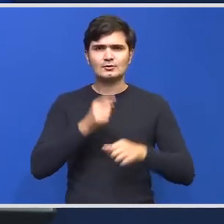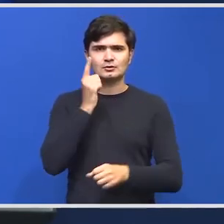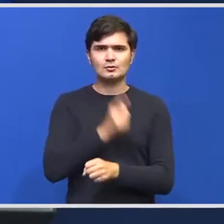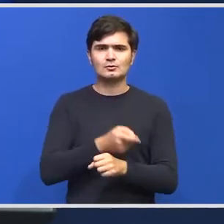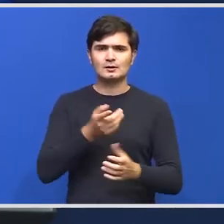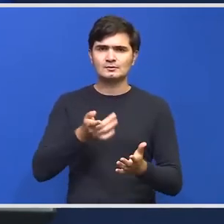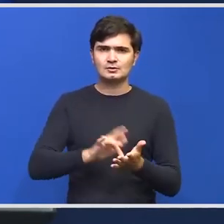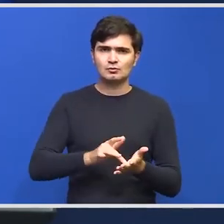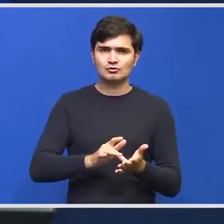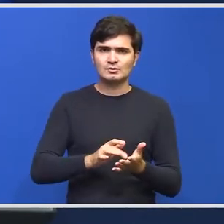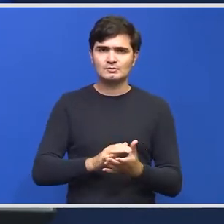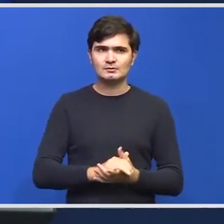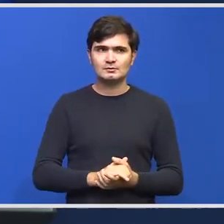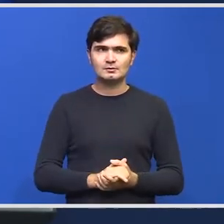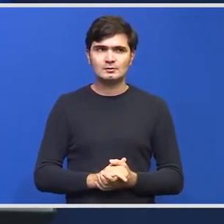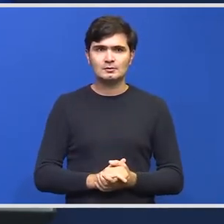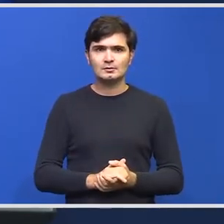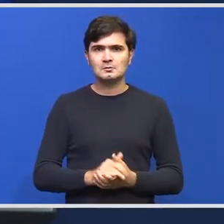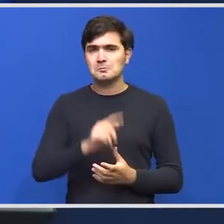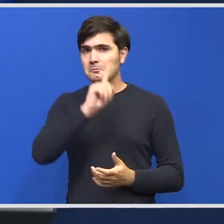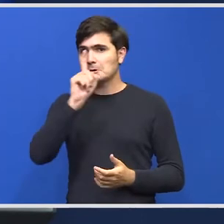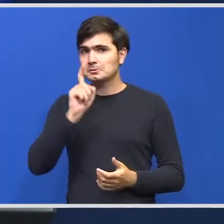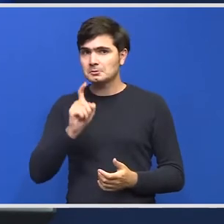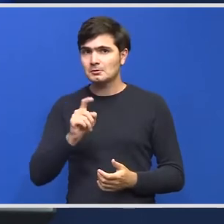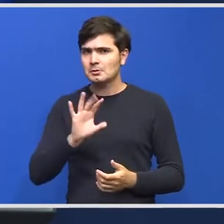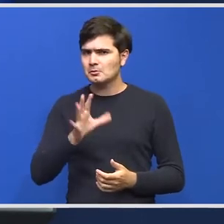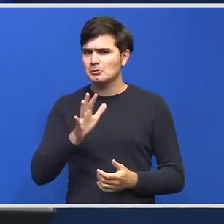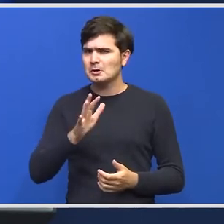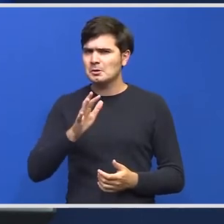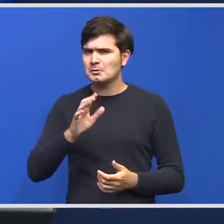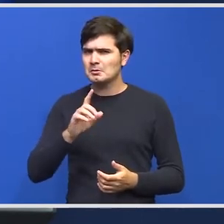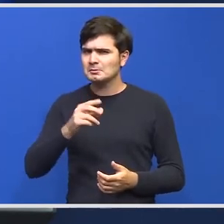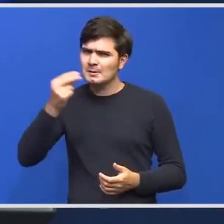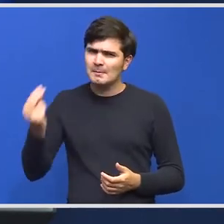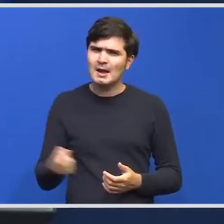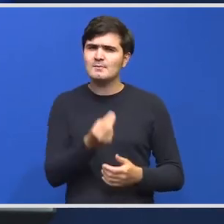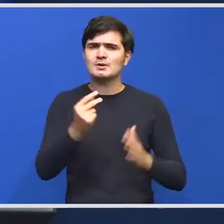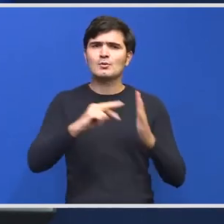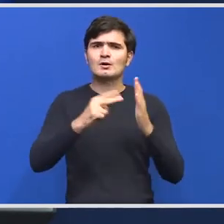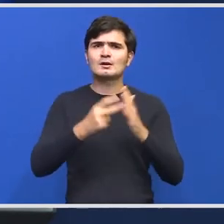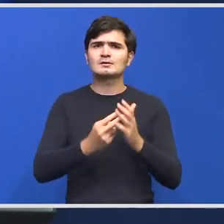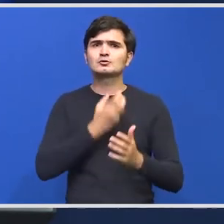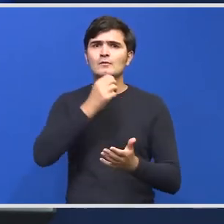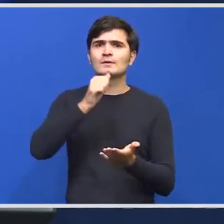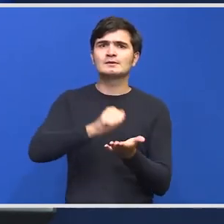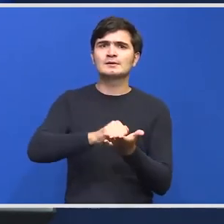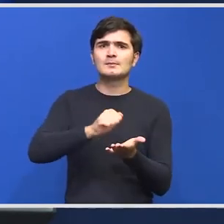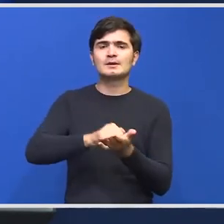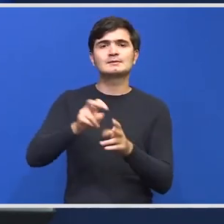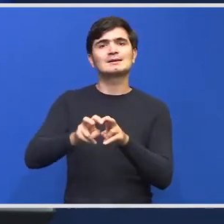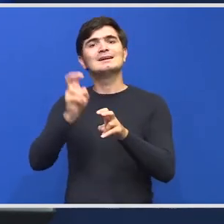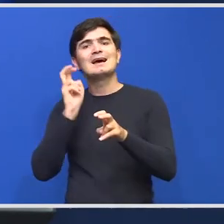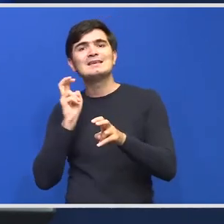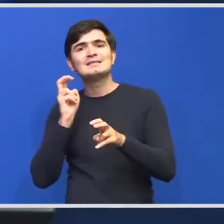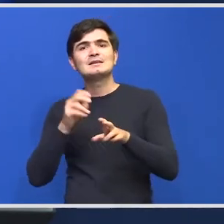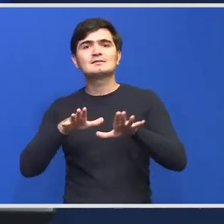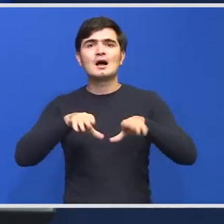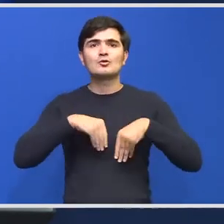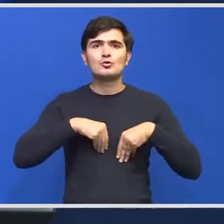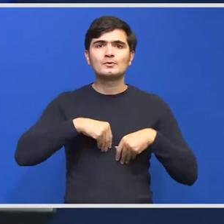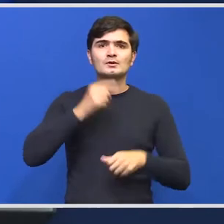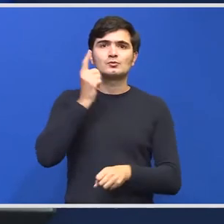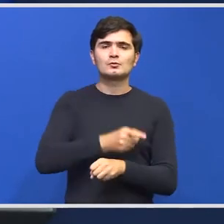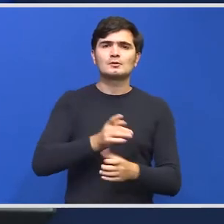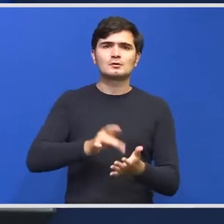ordonanțe de urgență nu era mai firesc să organizați înainte de a adopta această ordonanță de urgență și unde găsim această